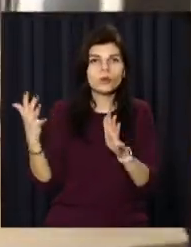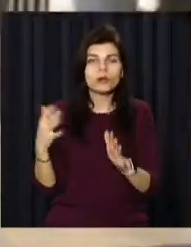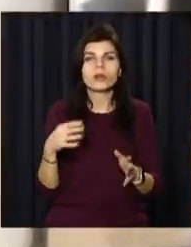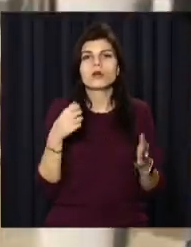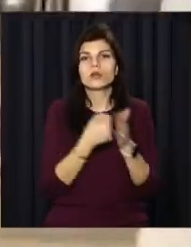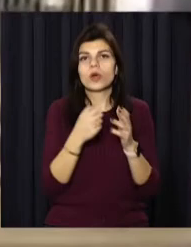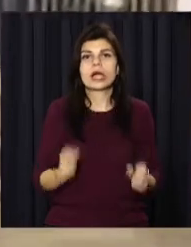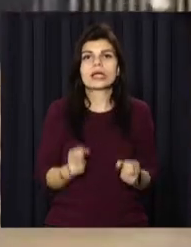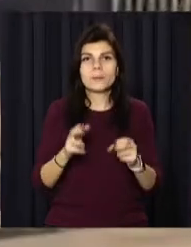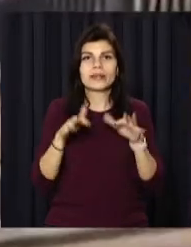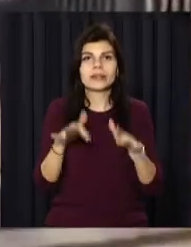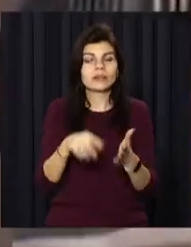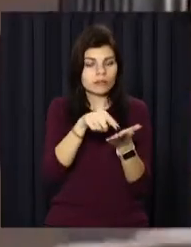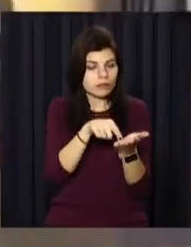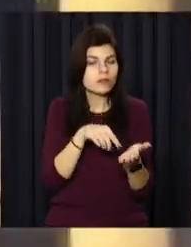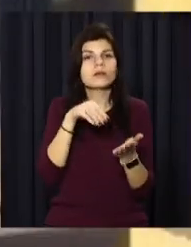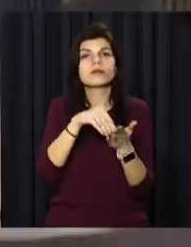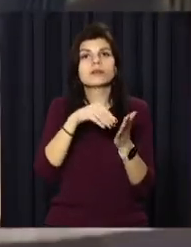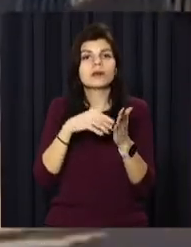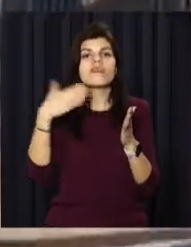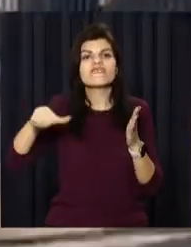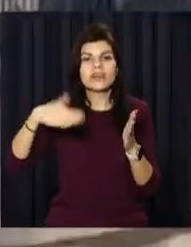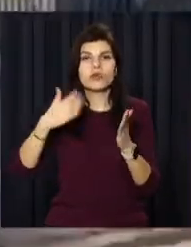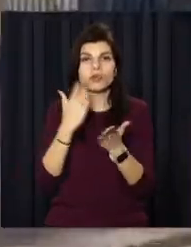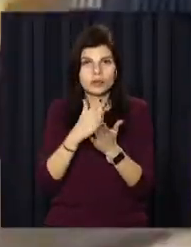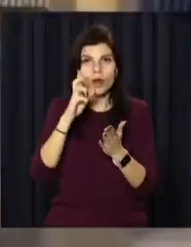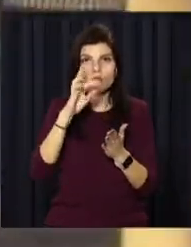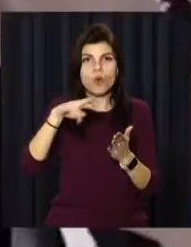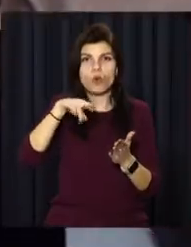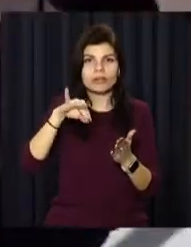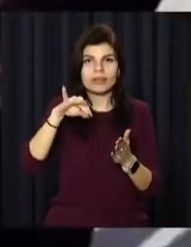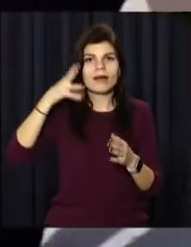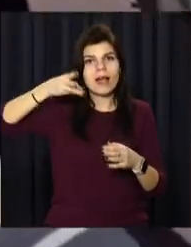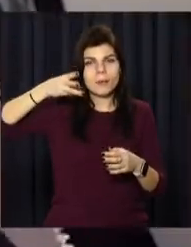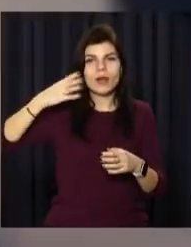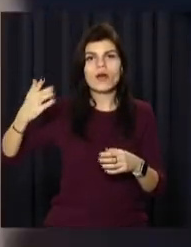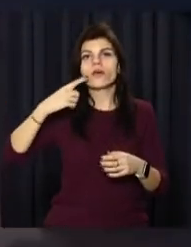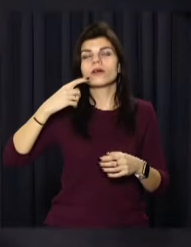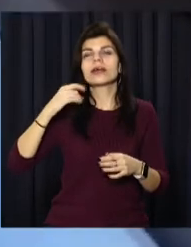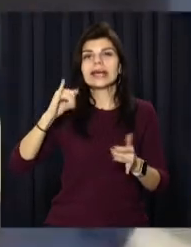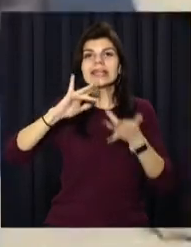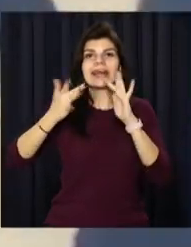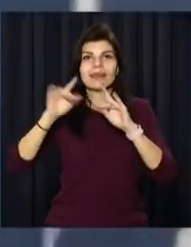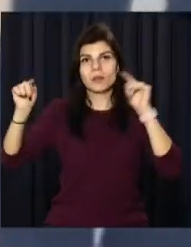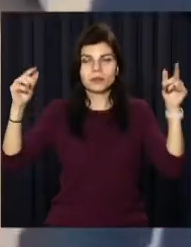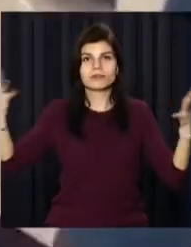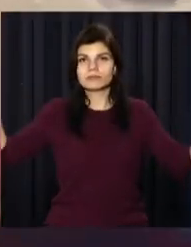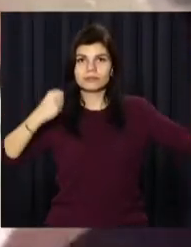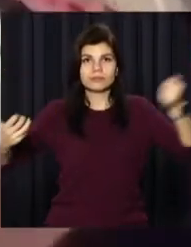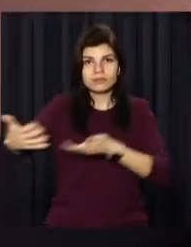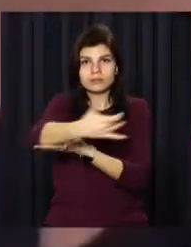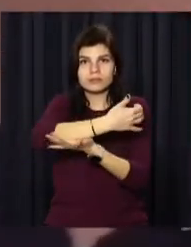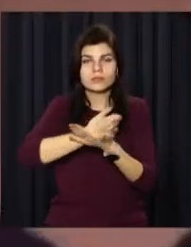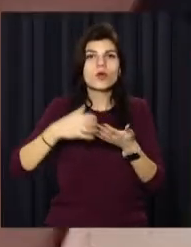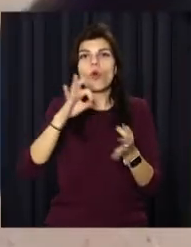кримінальних проваджень долучили відео з бодікамер, правоохоронців та відео з інтернет-ресурсів, на яких йдеться про